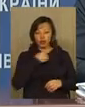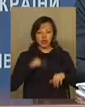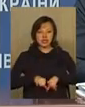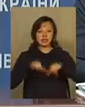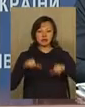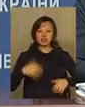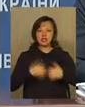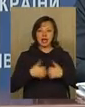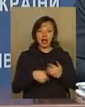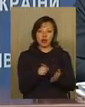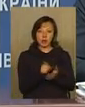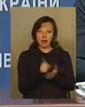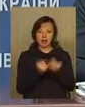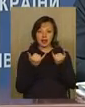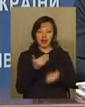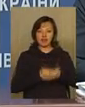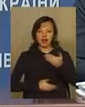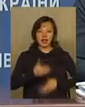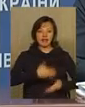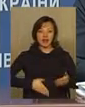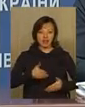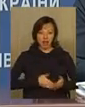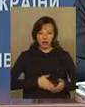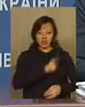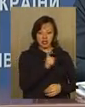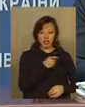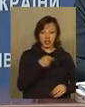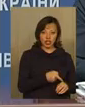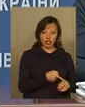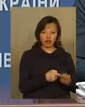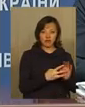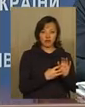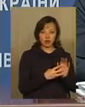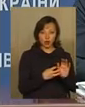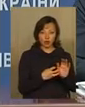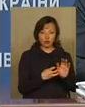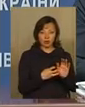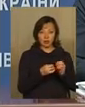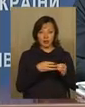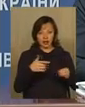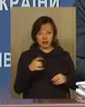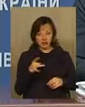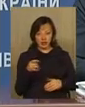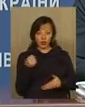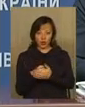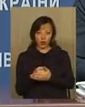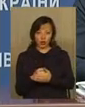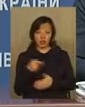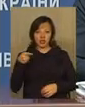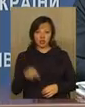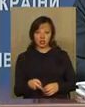збільшити середню пенсію для інвалідів-ліквідаторів з 1815 гривень